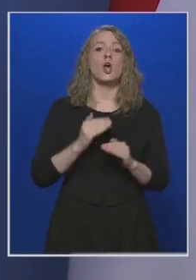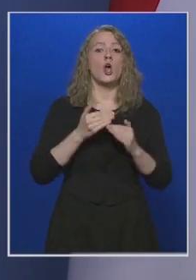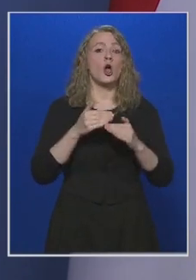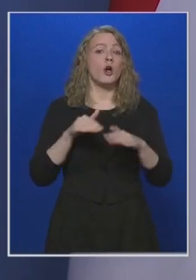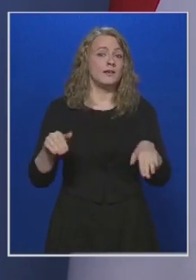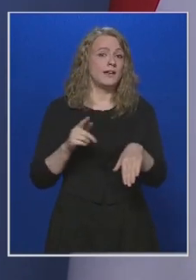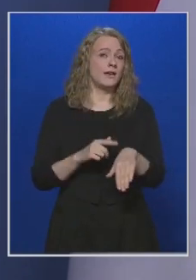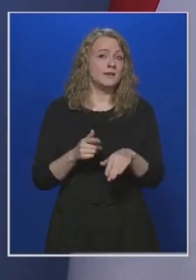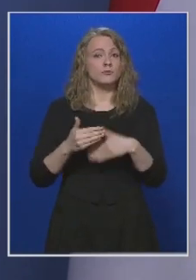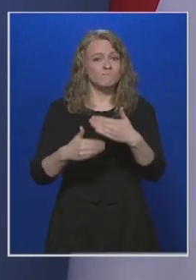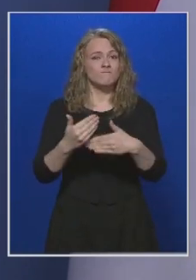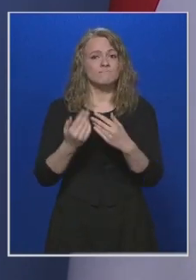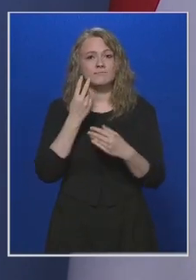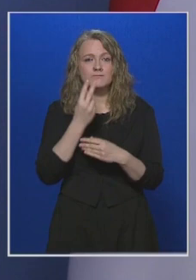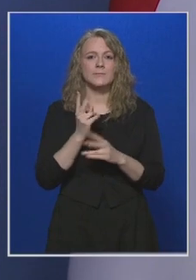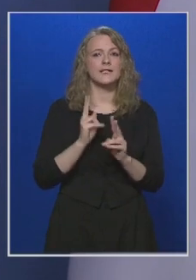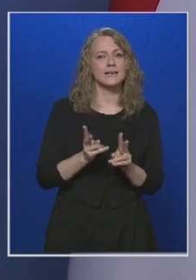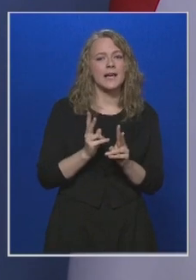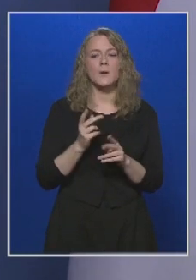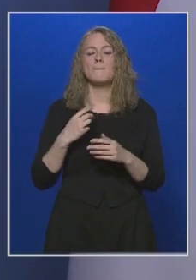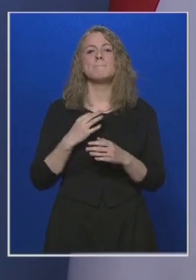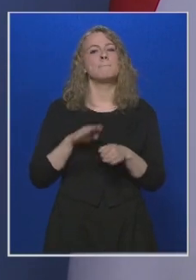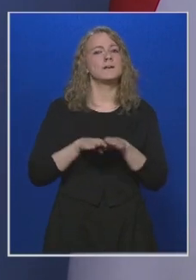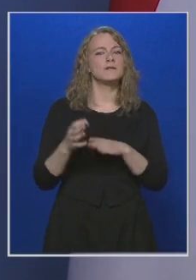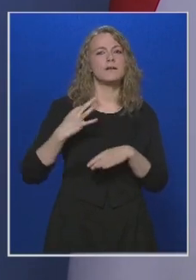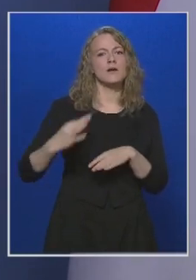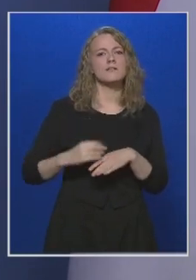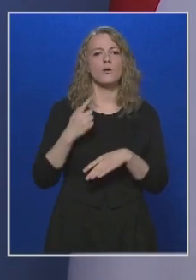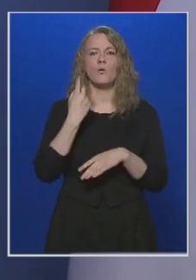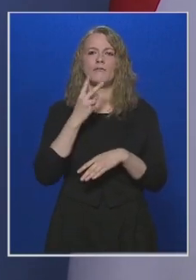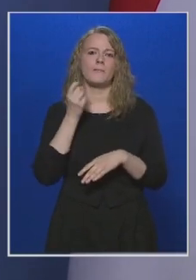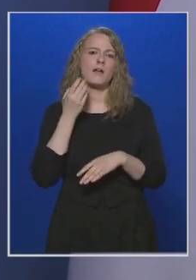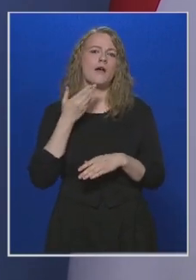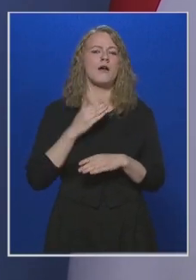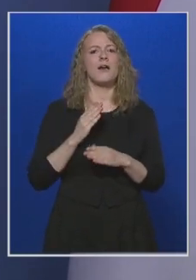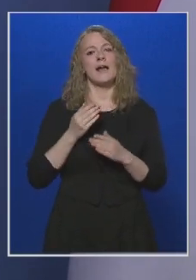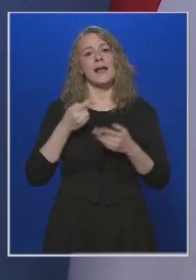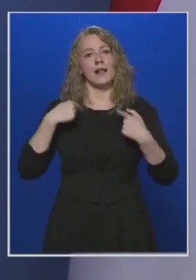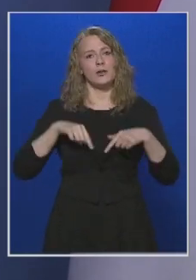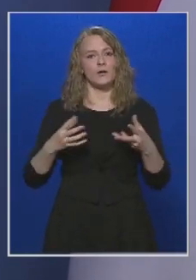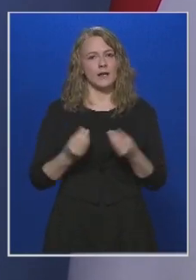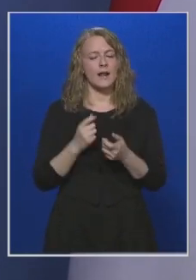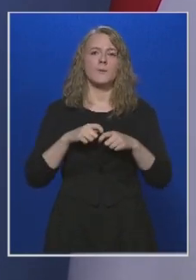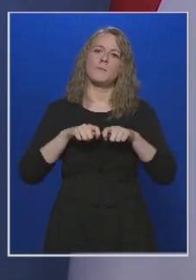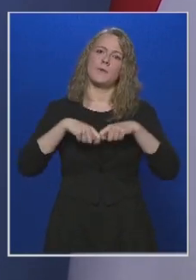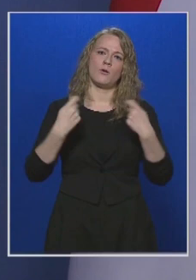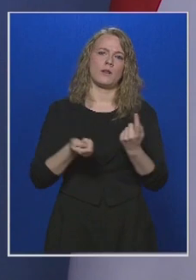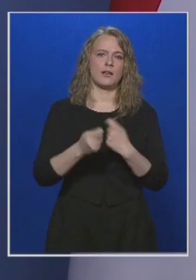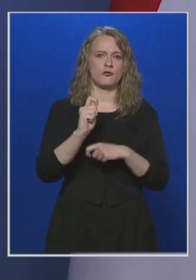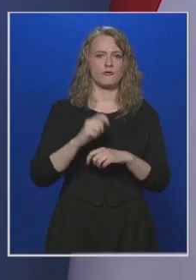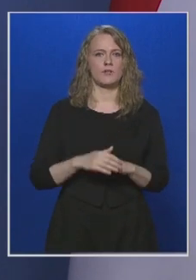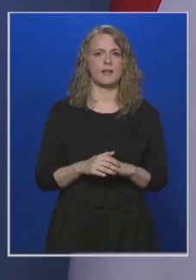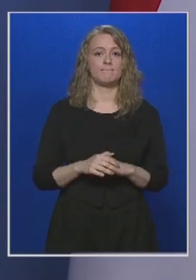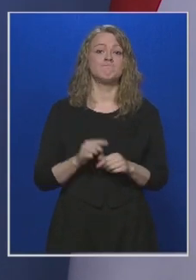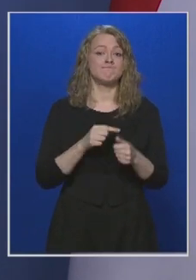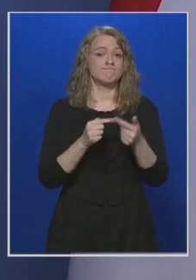kapcsolatosan kell még a miniszterasszonynak az OBH elnökével való egyeztetést követően megoldást találni. Ugye